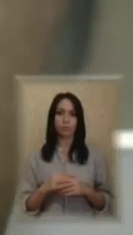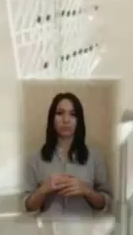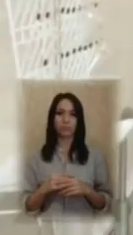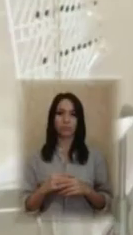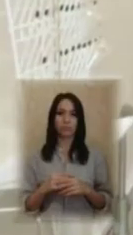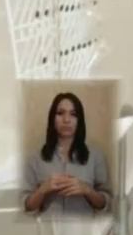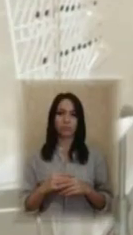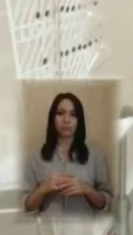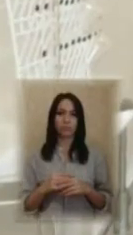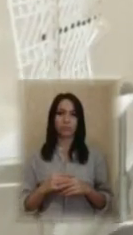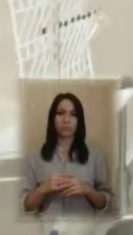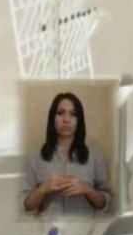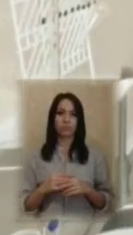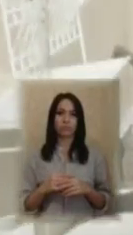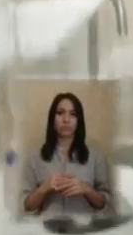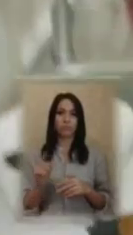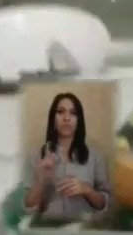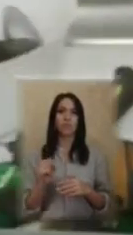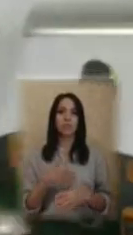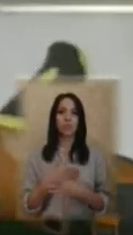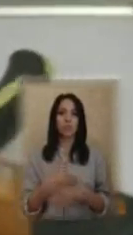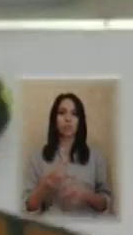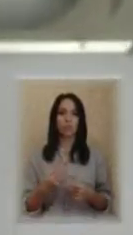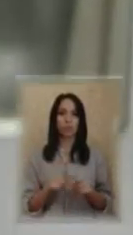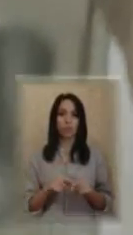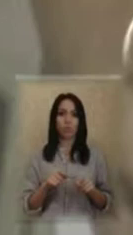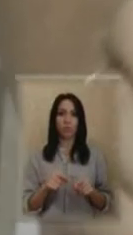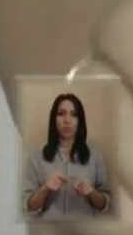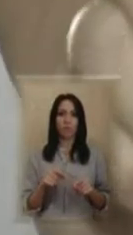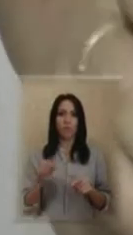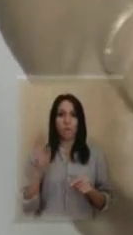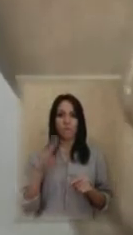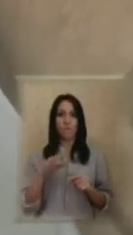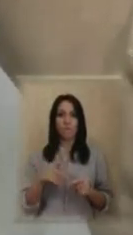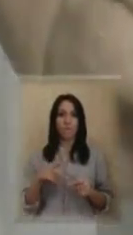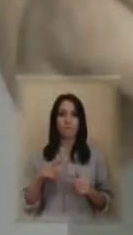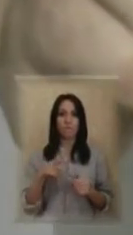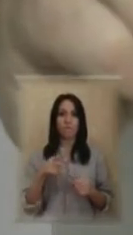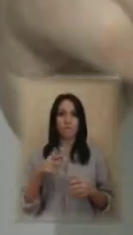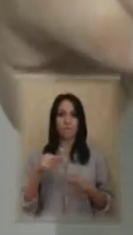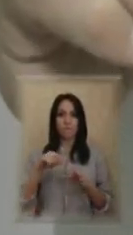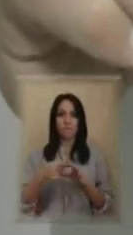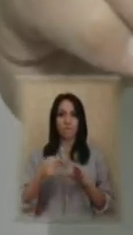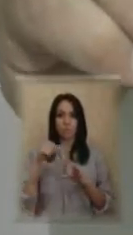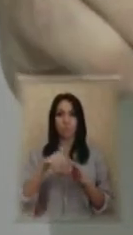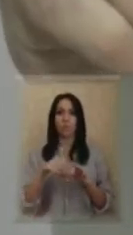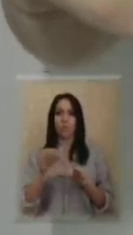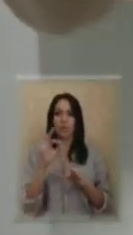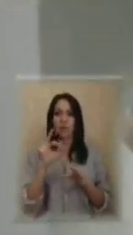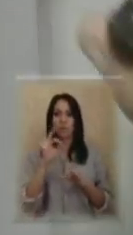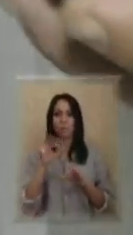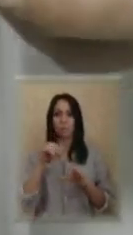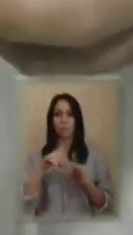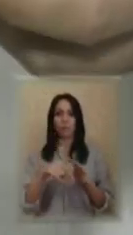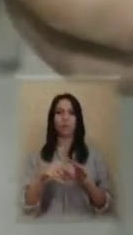За допомогою такого шприця ми вводимо бусинку, яка знаходиться там всередині. Бачите?